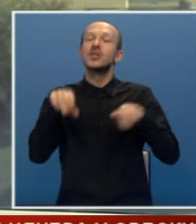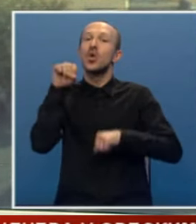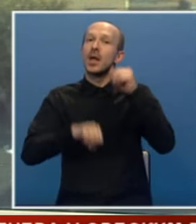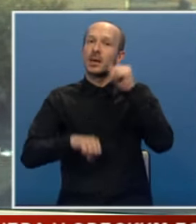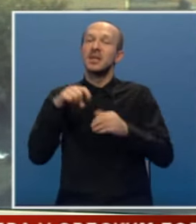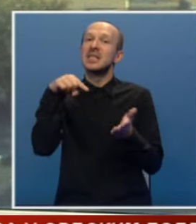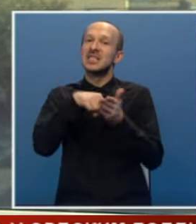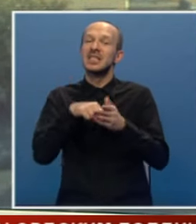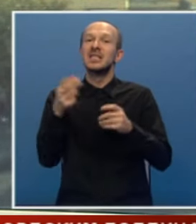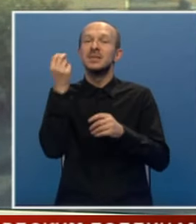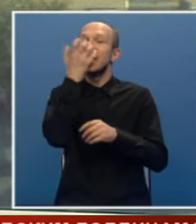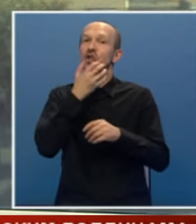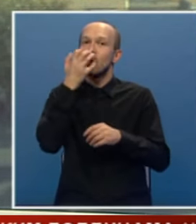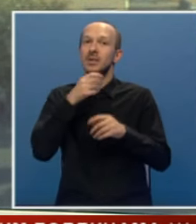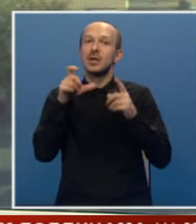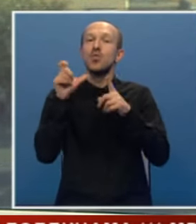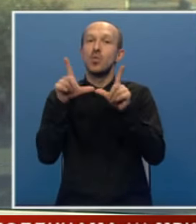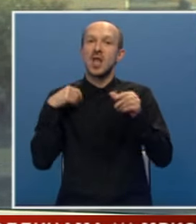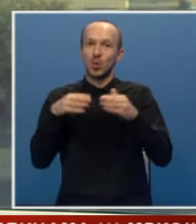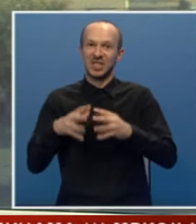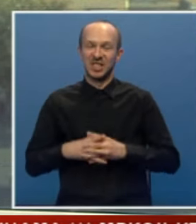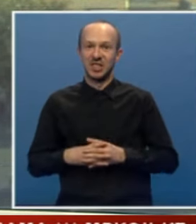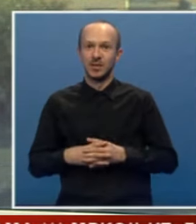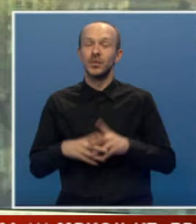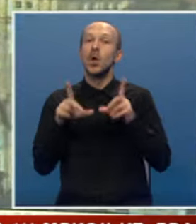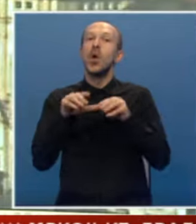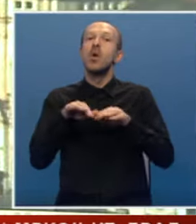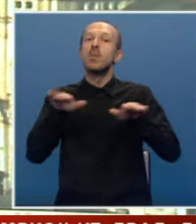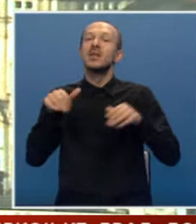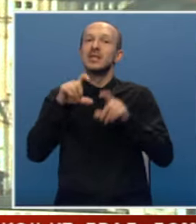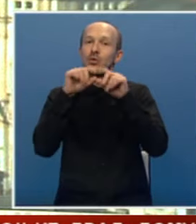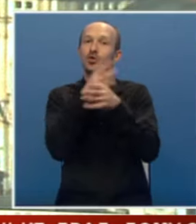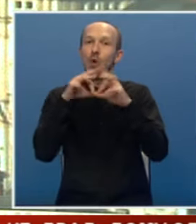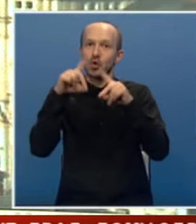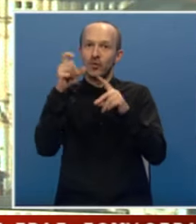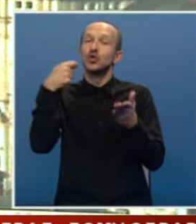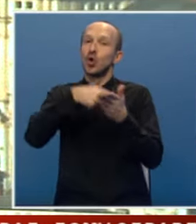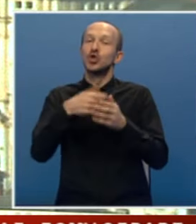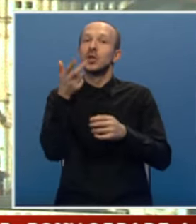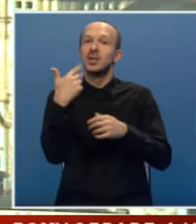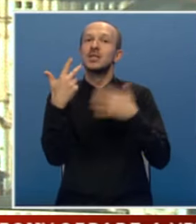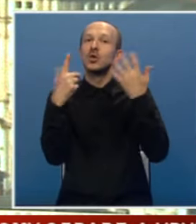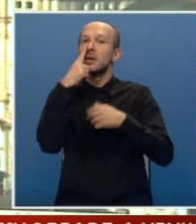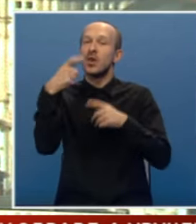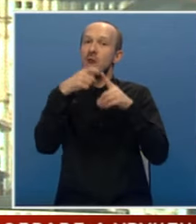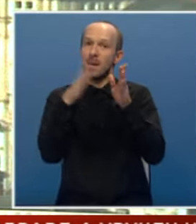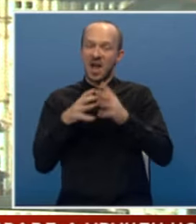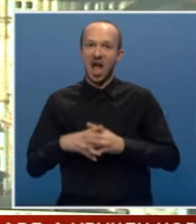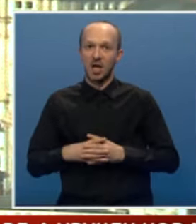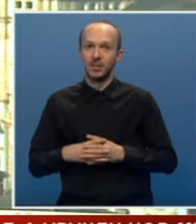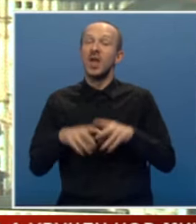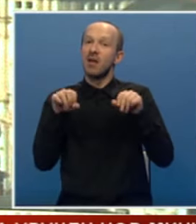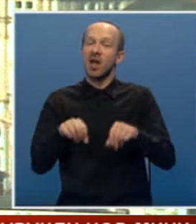rekreativni centar Srpske toplice u Banja Luci. U Banju je institut Zotović uložio oko 38 miliona maraka.